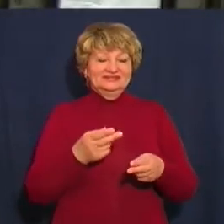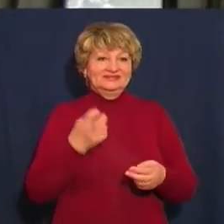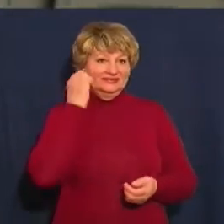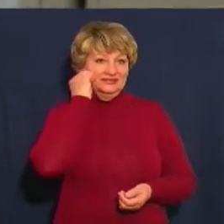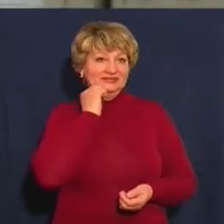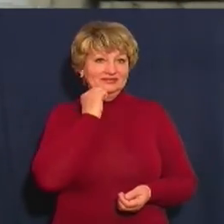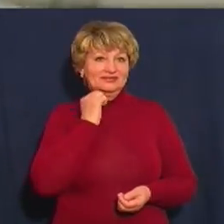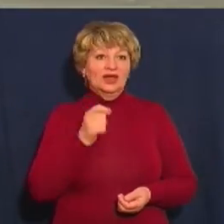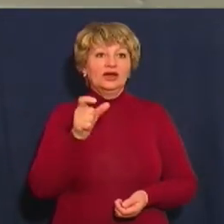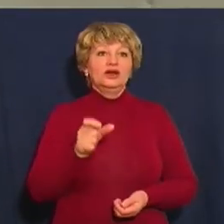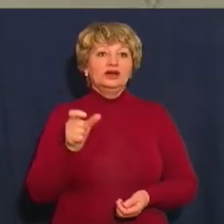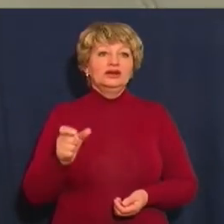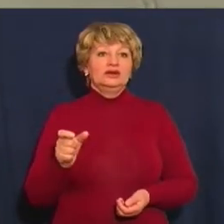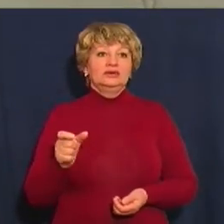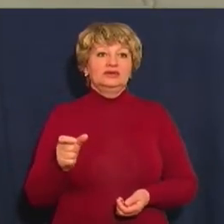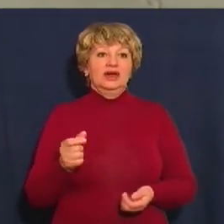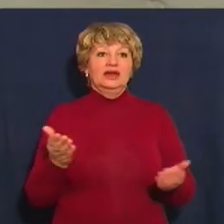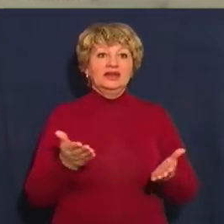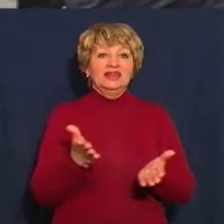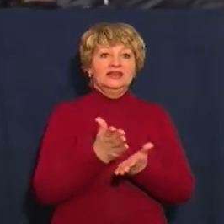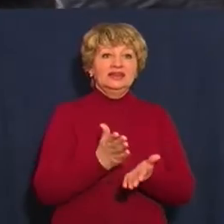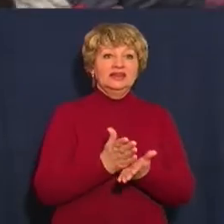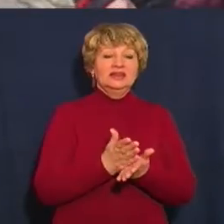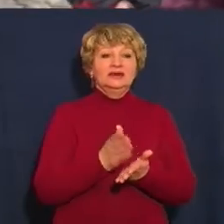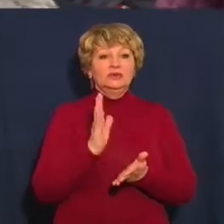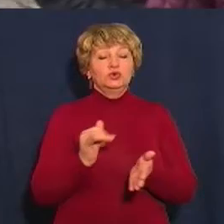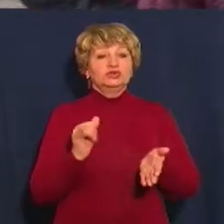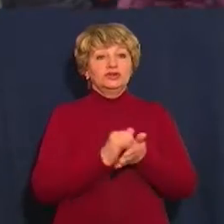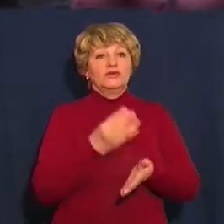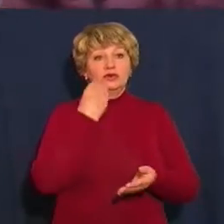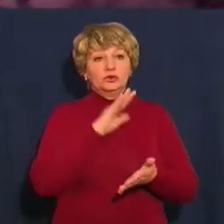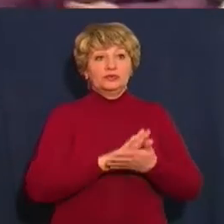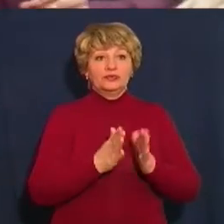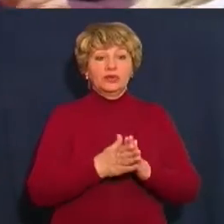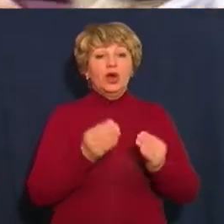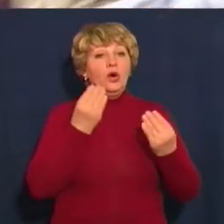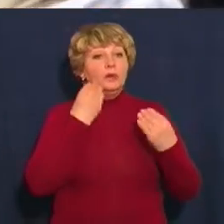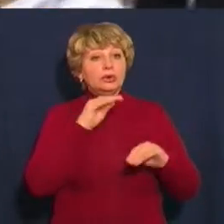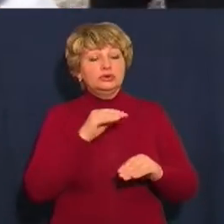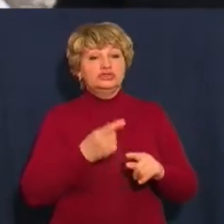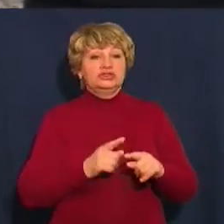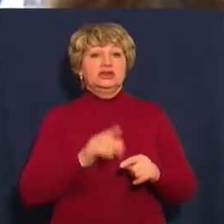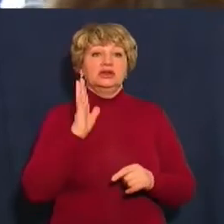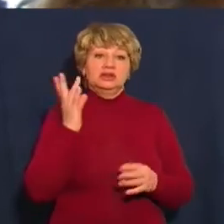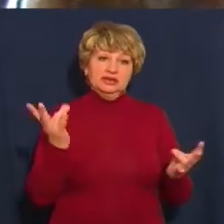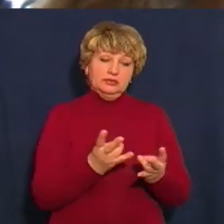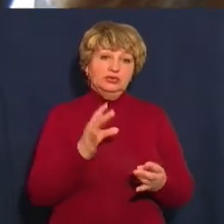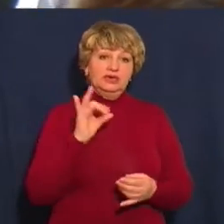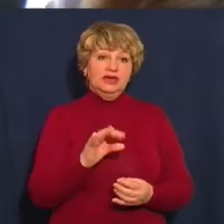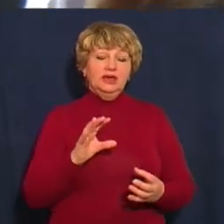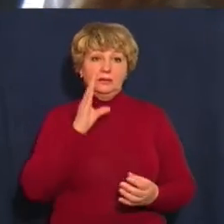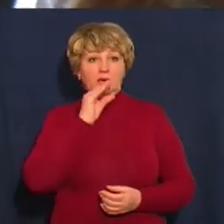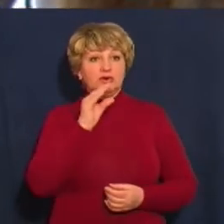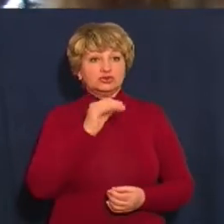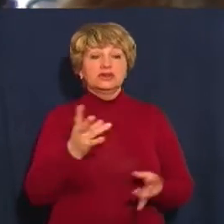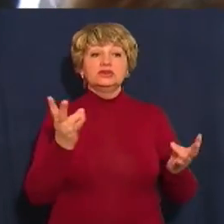з тролейбусів, який знаходиться в найкращому стані. Поліпшення технічного стану потребують і автобуси, додає Павло. Крім того,